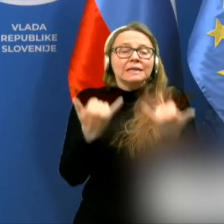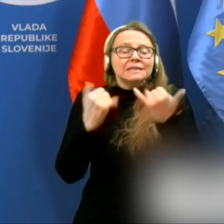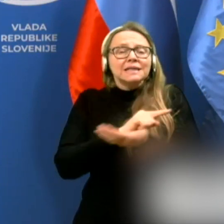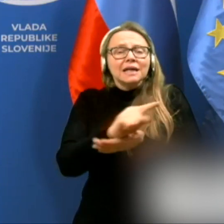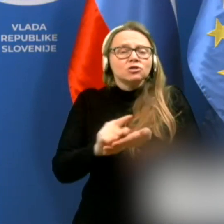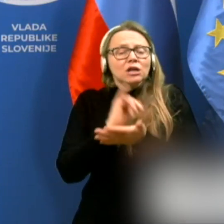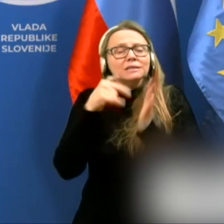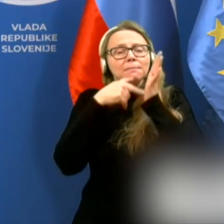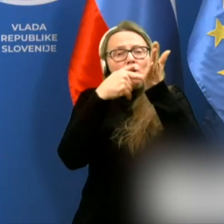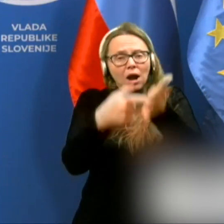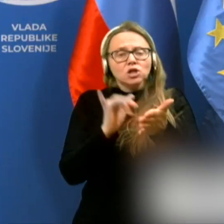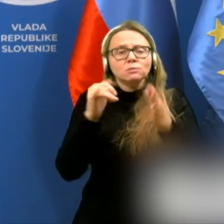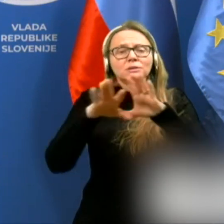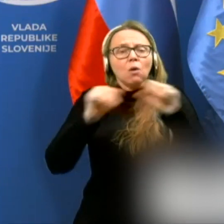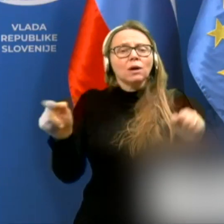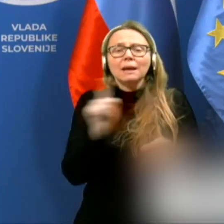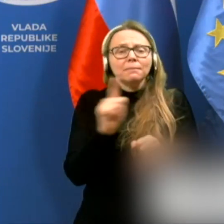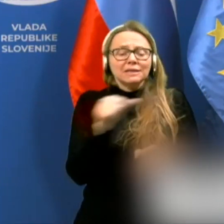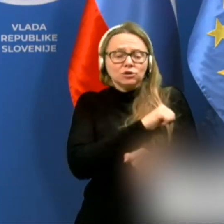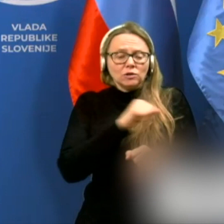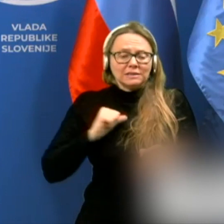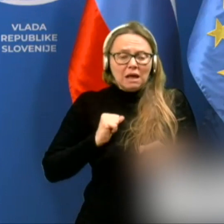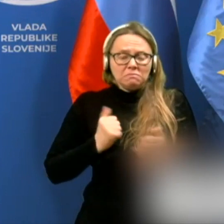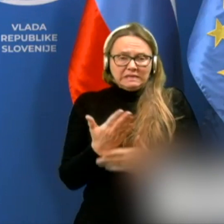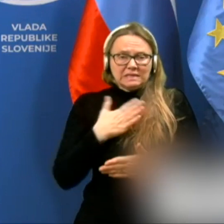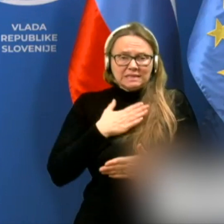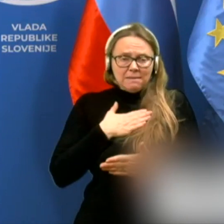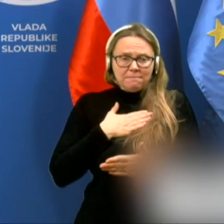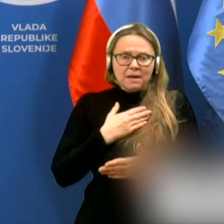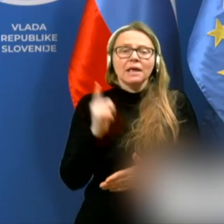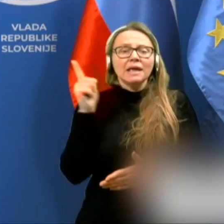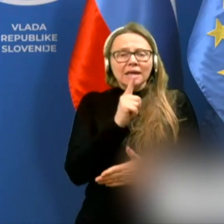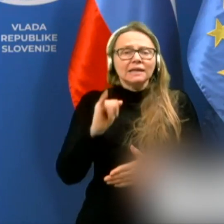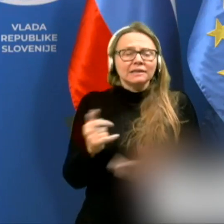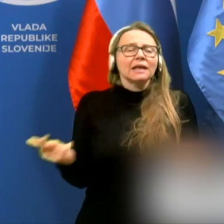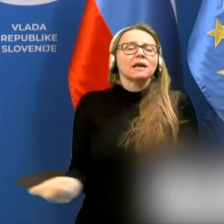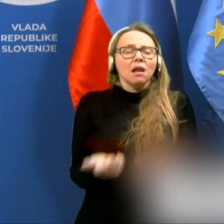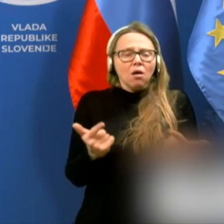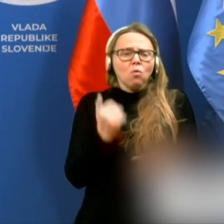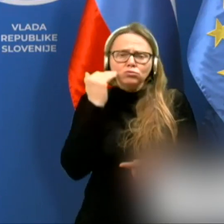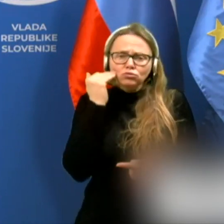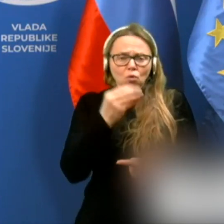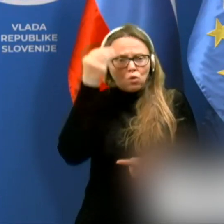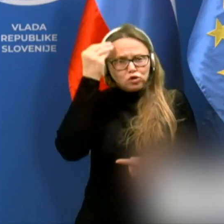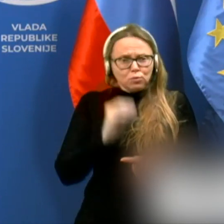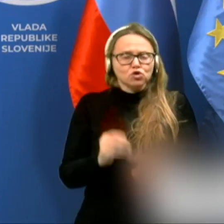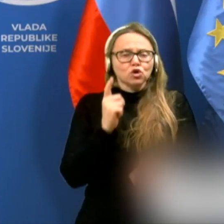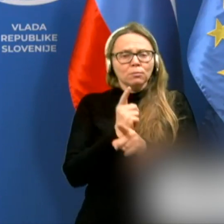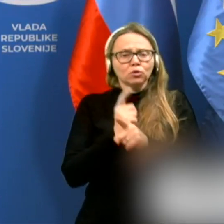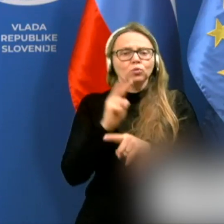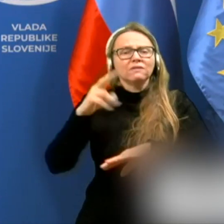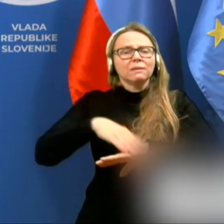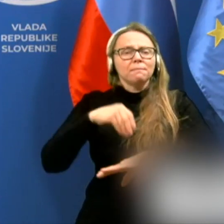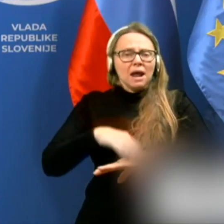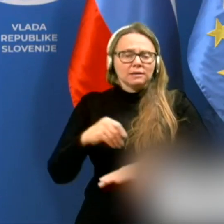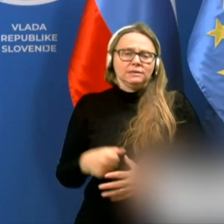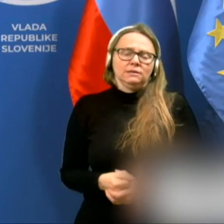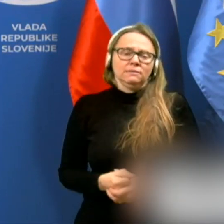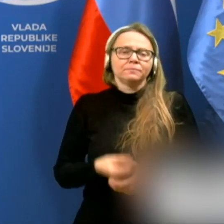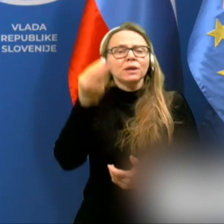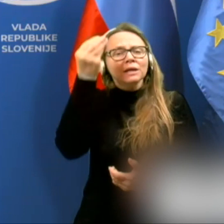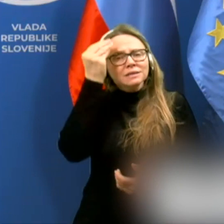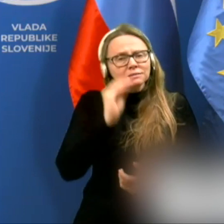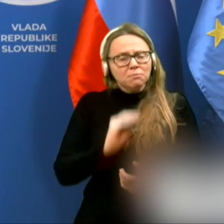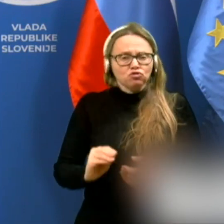pokažemo, da ukrepi niso sami sebi namen in da jih zmoremo strogo spoštovati tudi v praksi. S